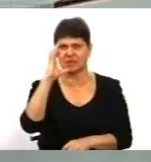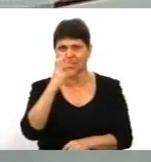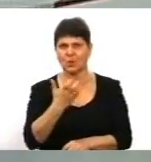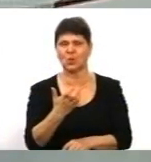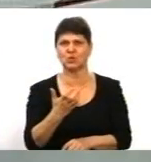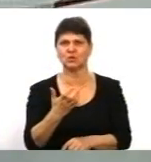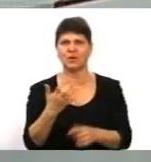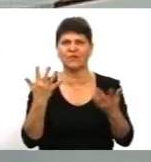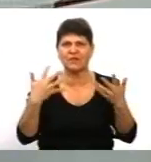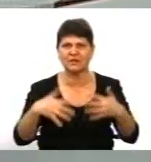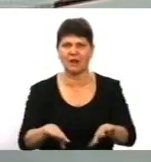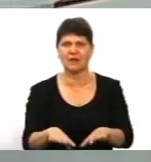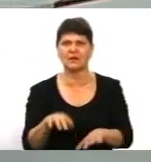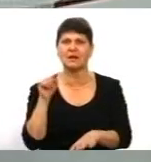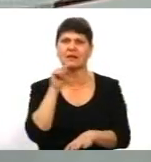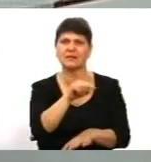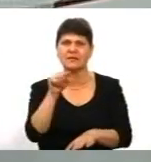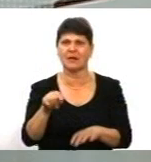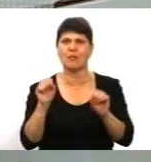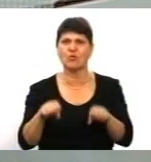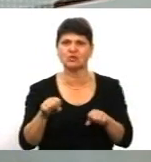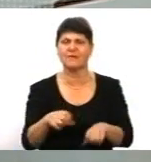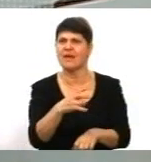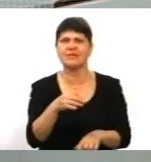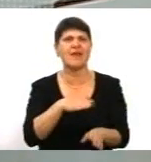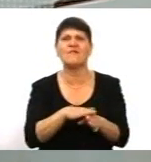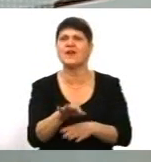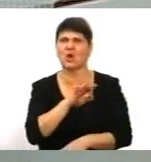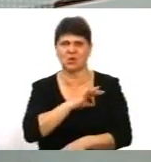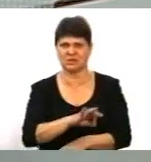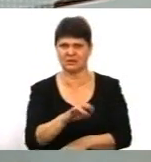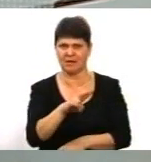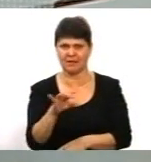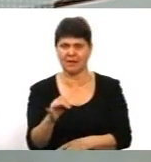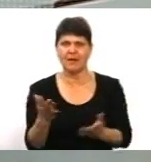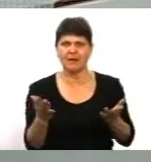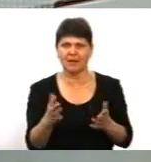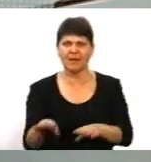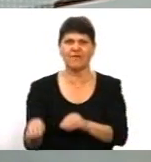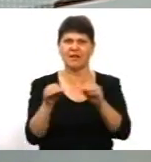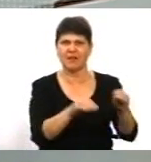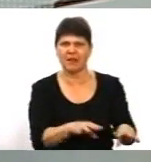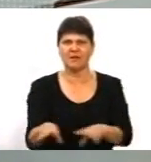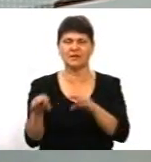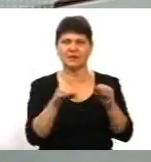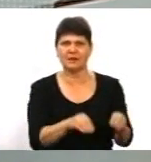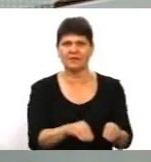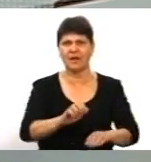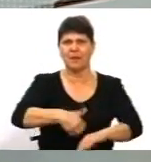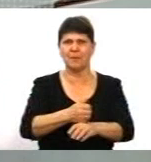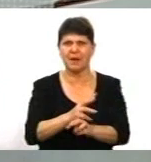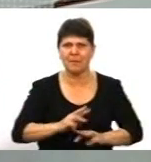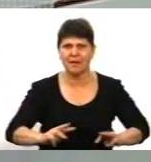втратили ті можливості, не використали, які були, які відкладали, в тому числі прем'єри, в тому числі